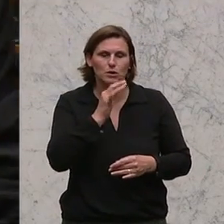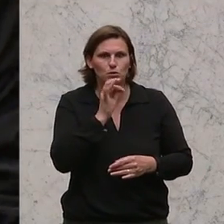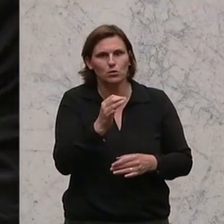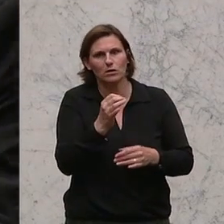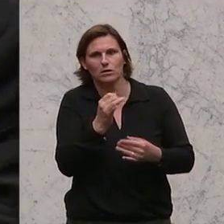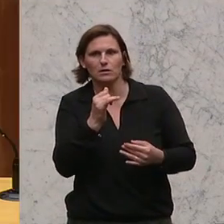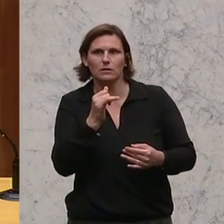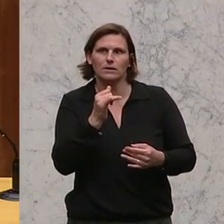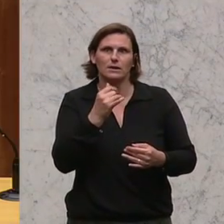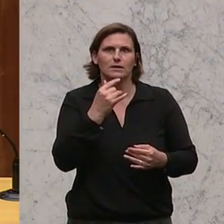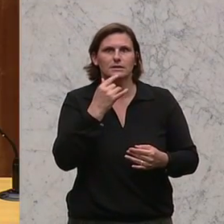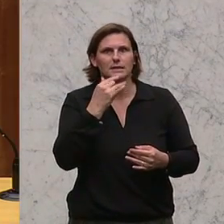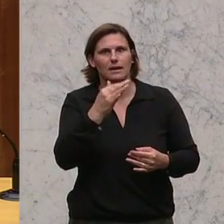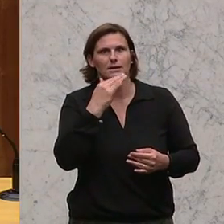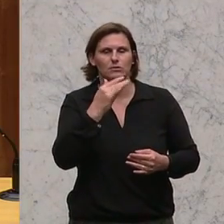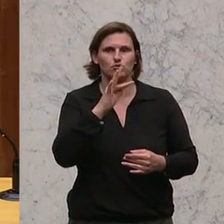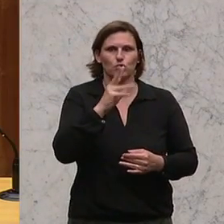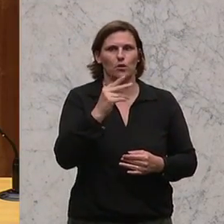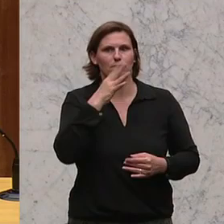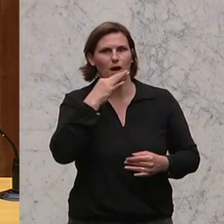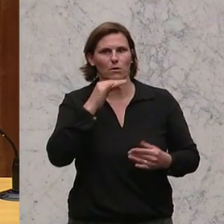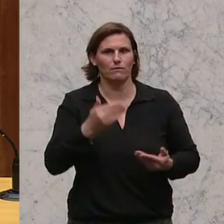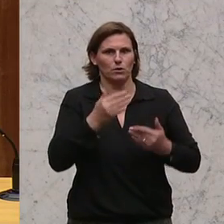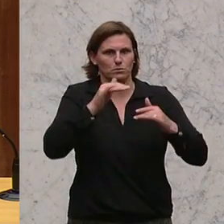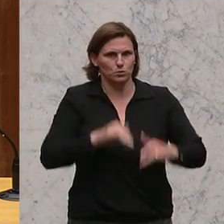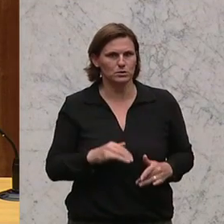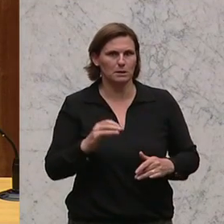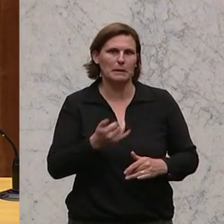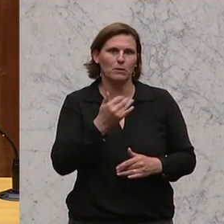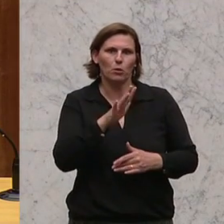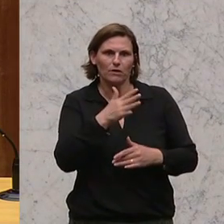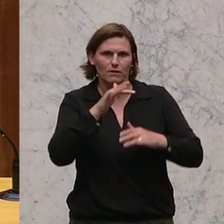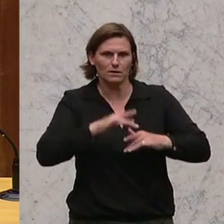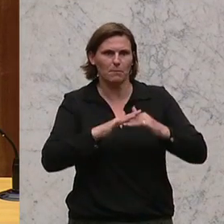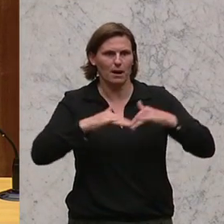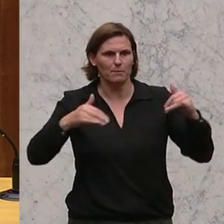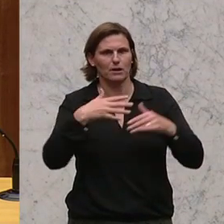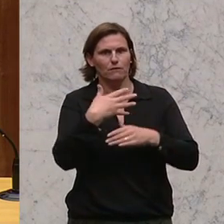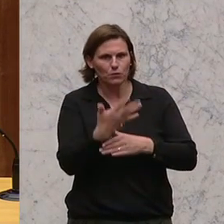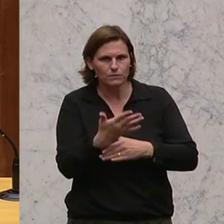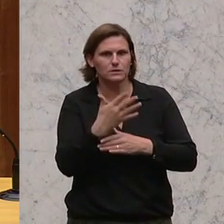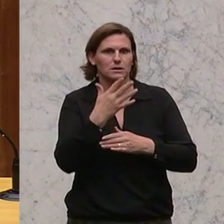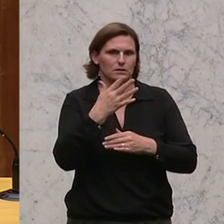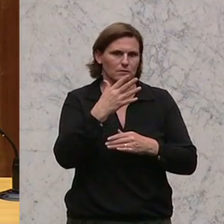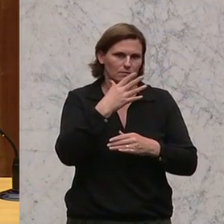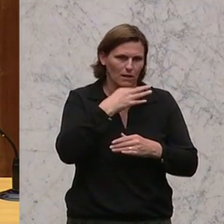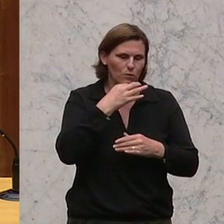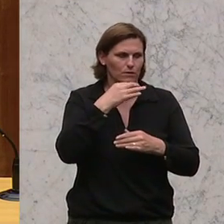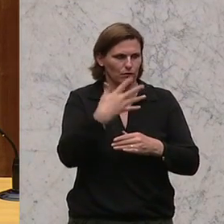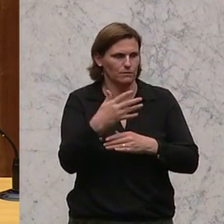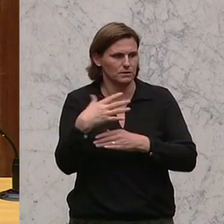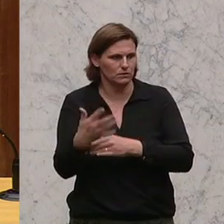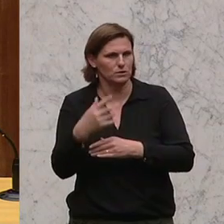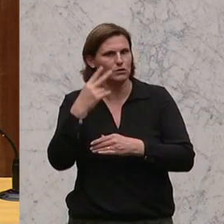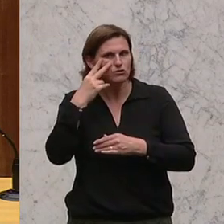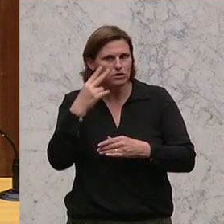Ganz ehrlich, sie haben in etwa immer 50 Prozent Frauen hier im Parlament. Und wenn man sich auch anschaut, wie Landesregierungen und so weiter von